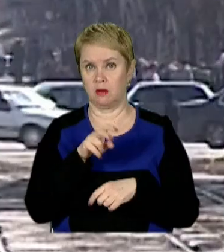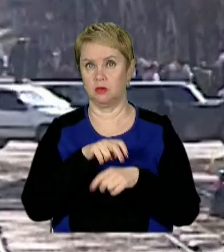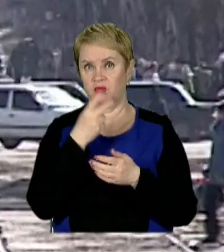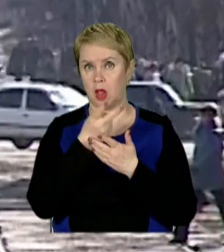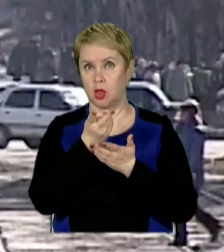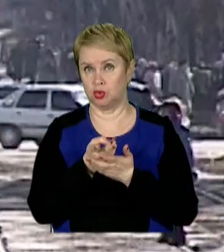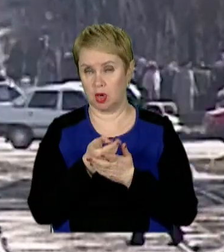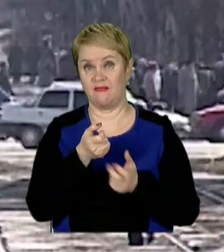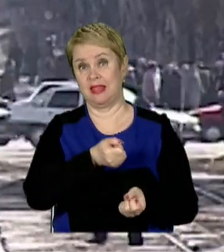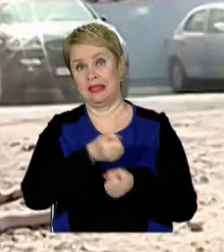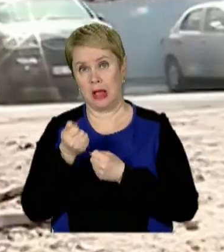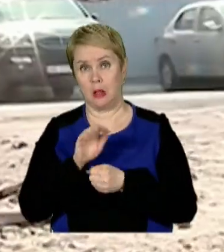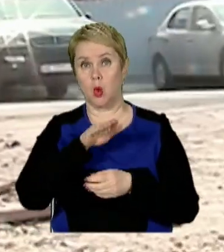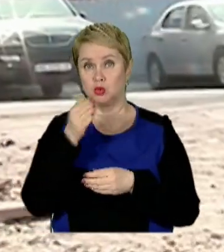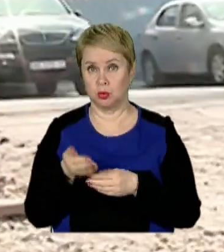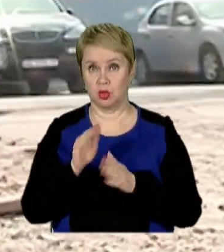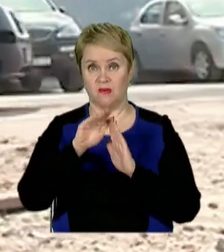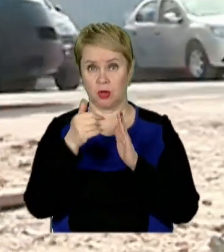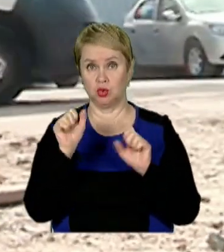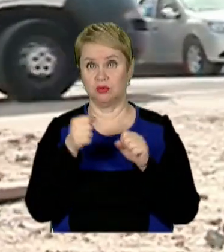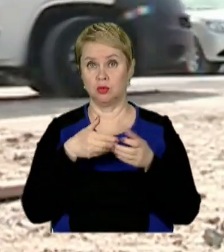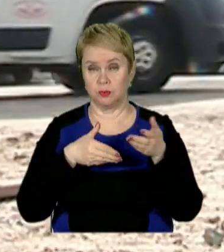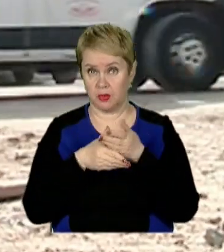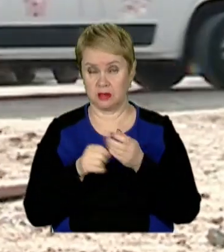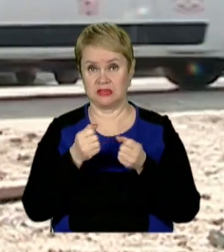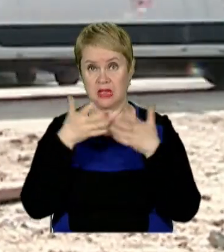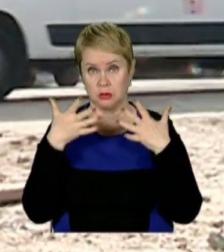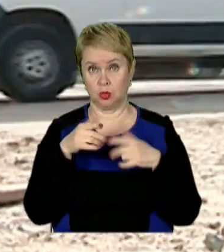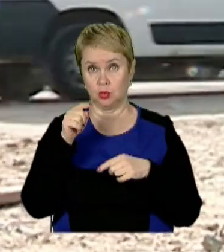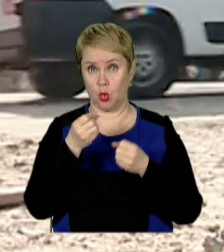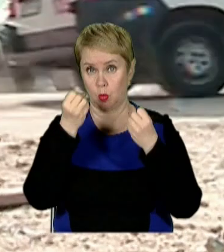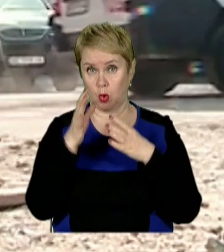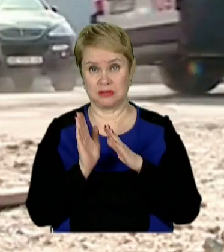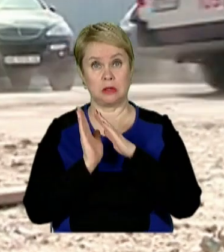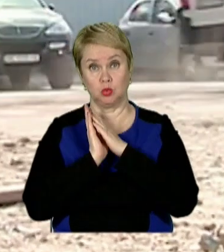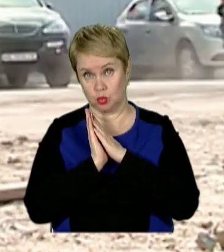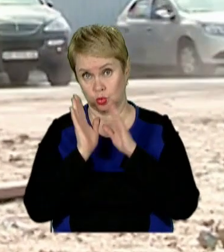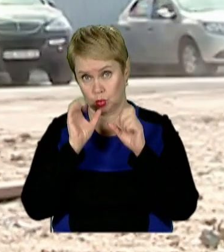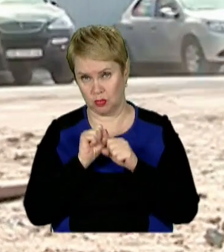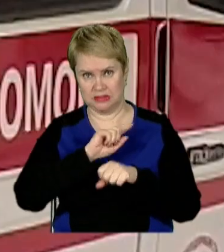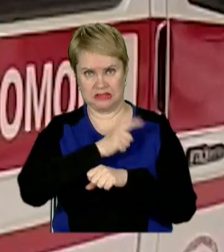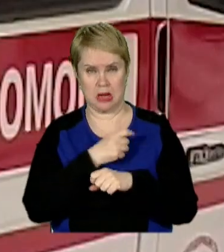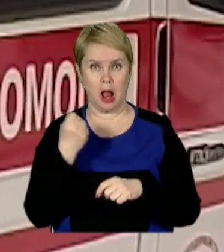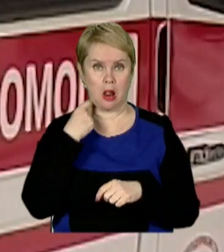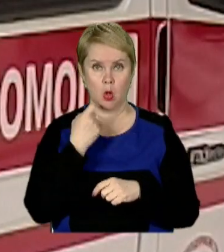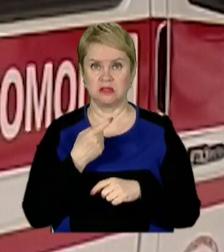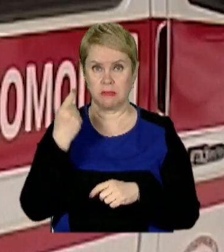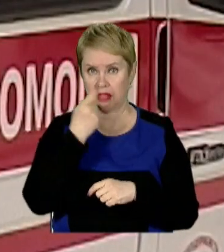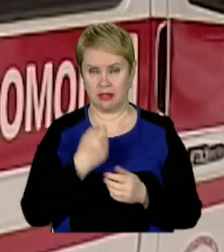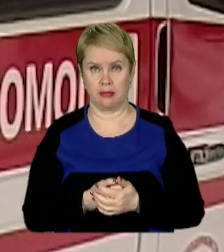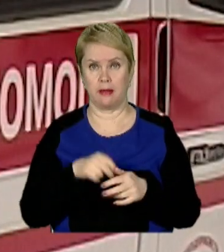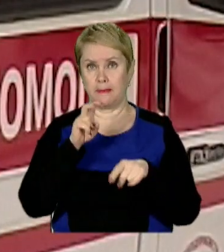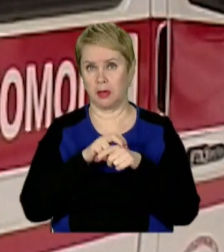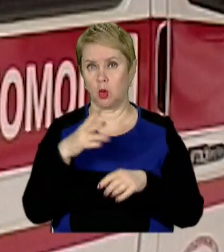на дорозі. Відтягнули на узбіччя та викликали швидку. З'ясувалися, той просто заснув від сильного алкогольного сп'яніння.